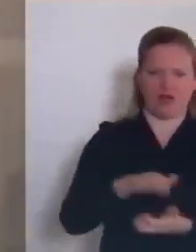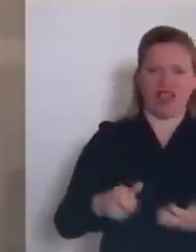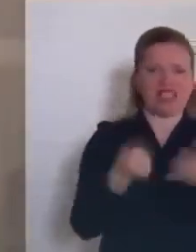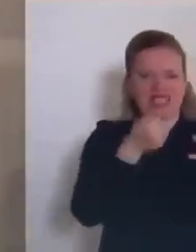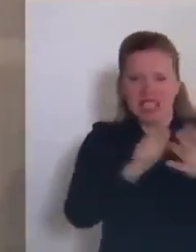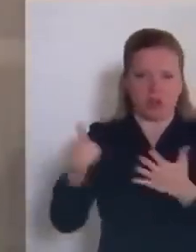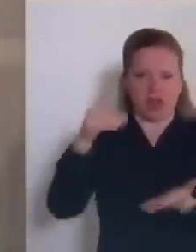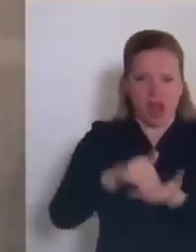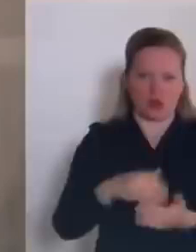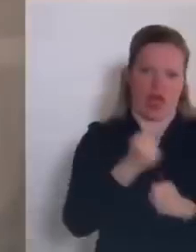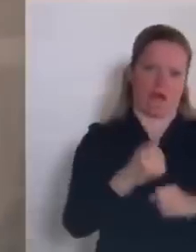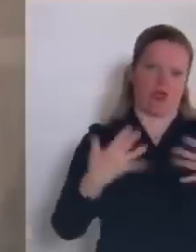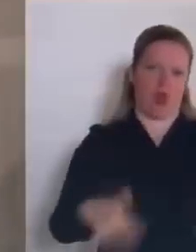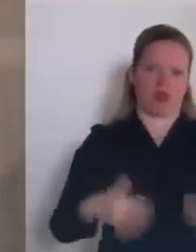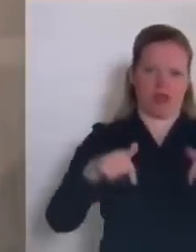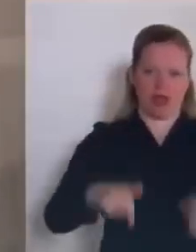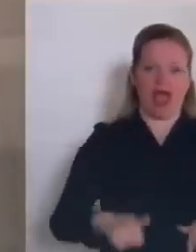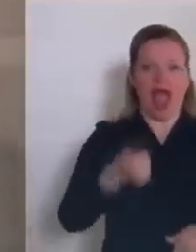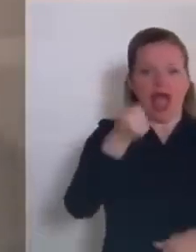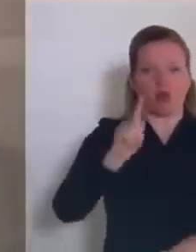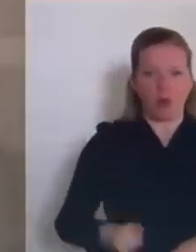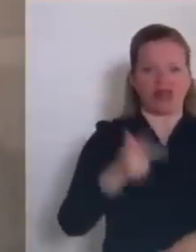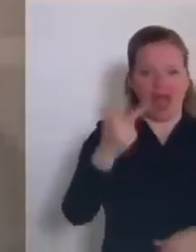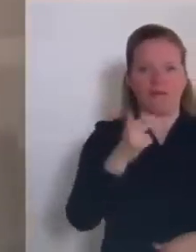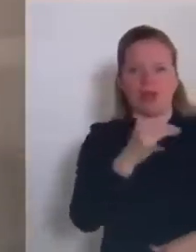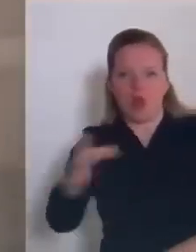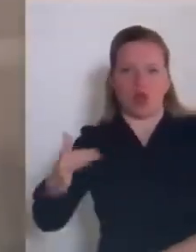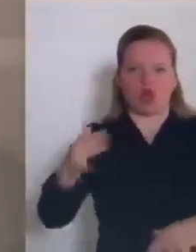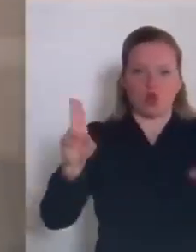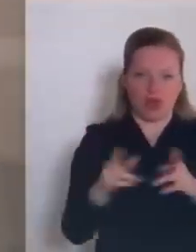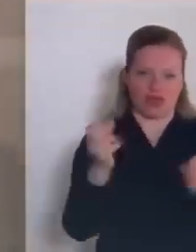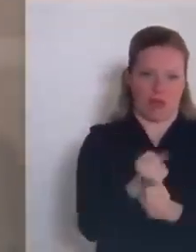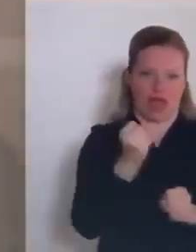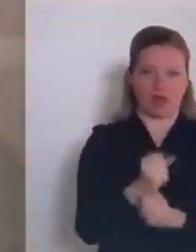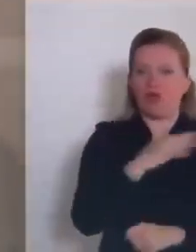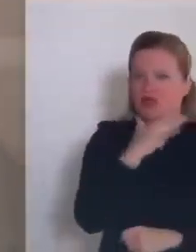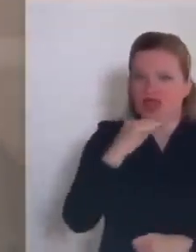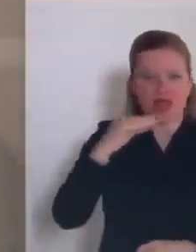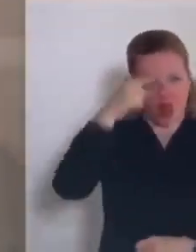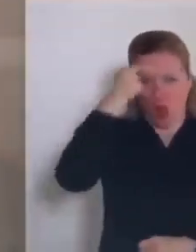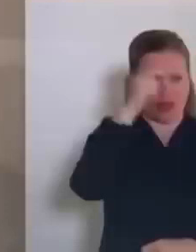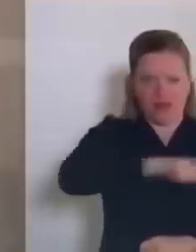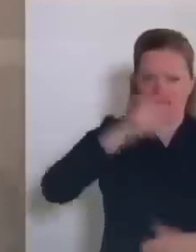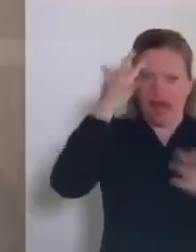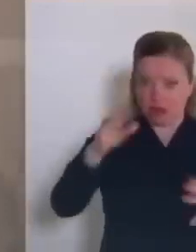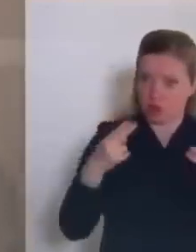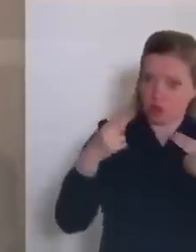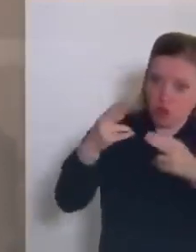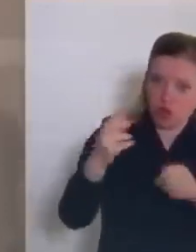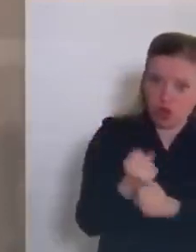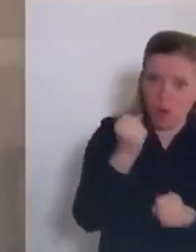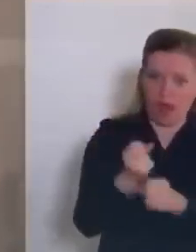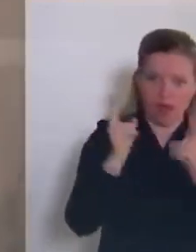disoccupati nel frattempo. 1.3 milioni di persone in lavori occasionali, i quali non sanno neanche se quelli part-time torneranno mai a